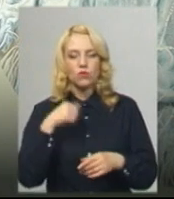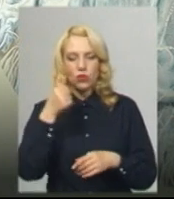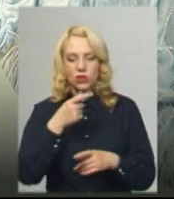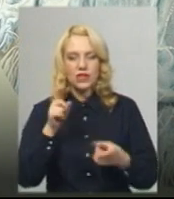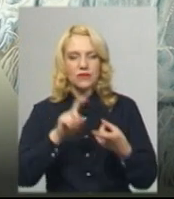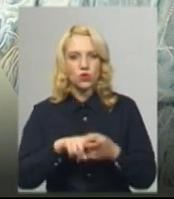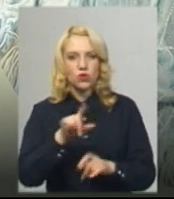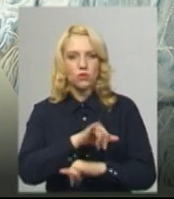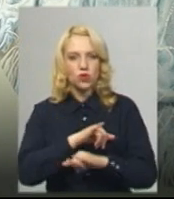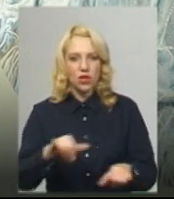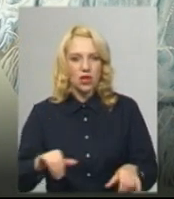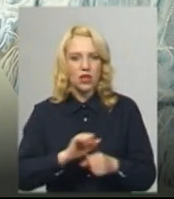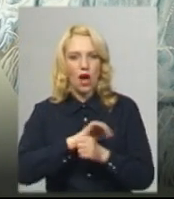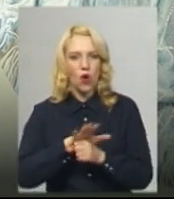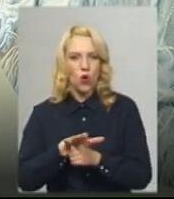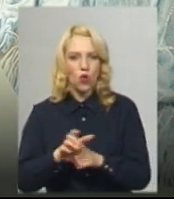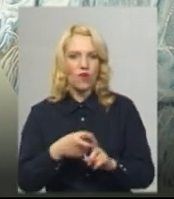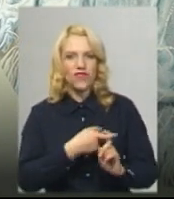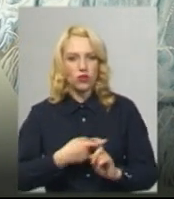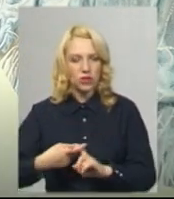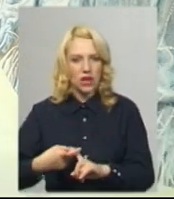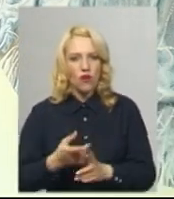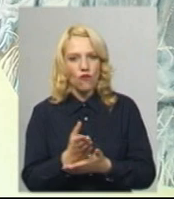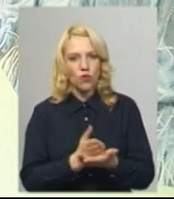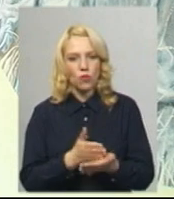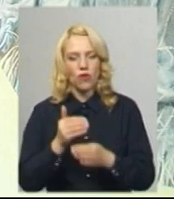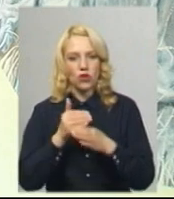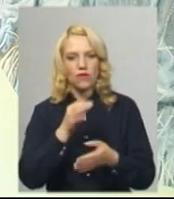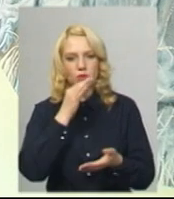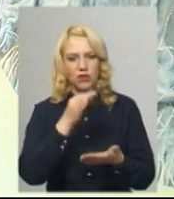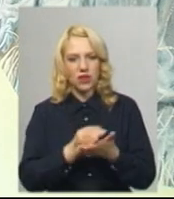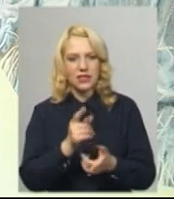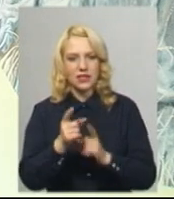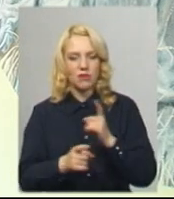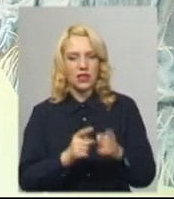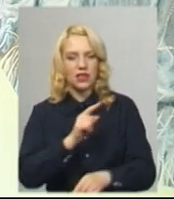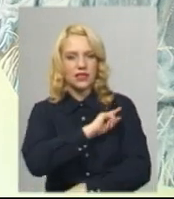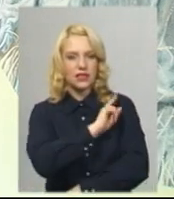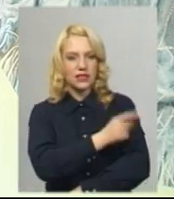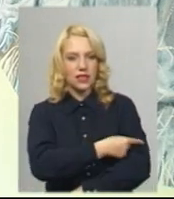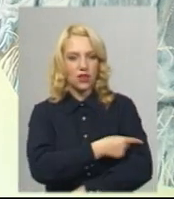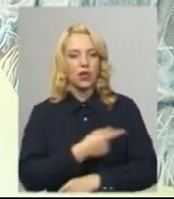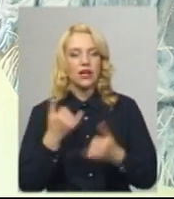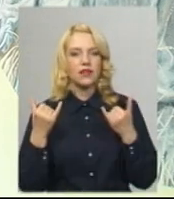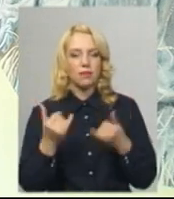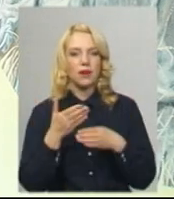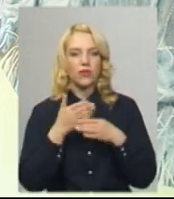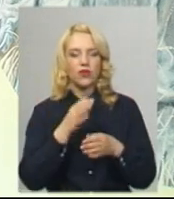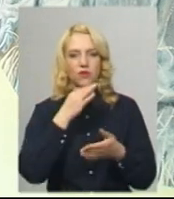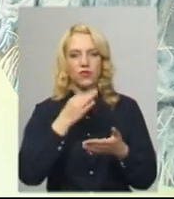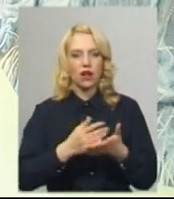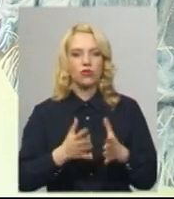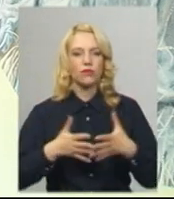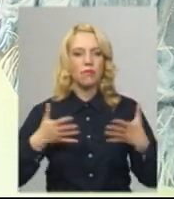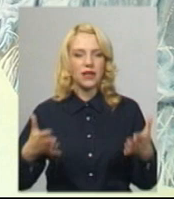коронавірусу, функції помічника відповідальної змінилися дуже сильно. Тепер помічник відповідального